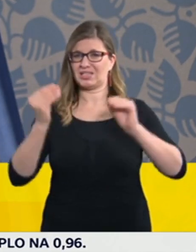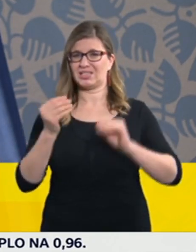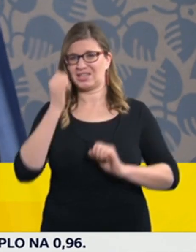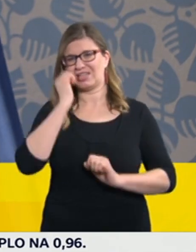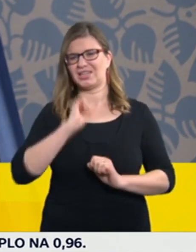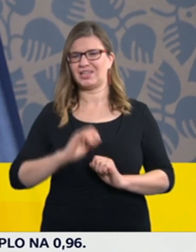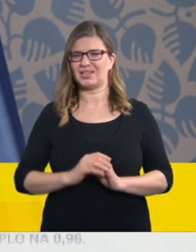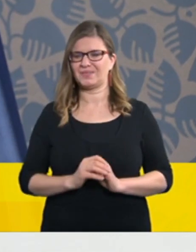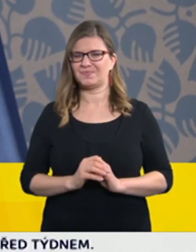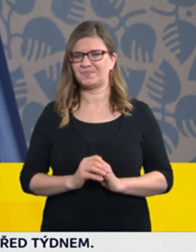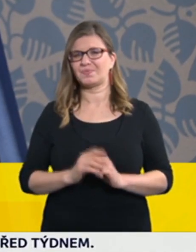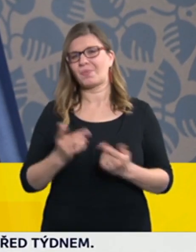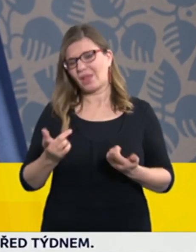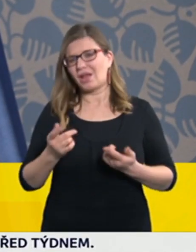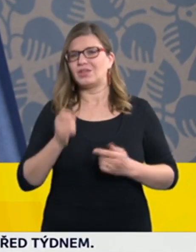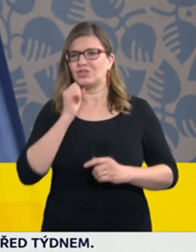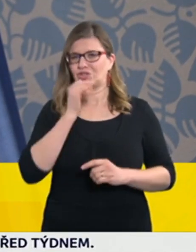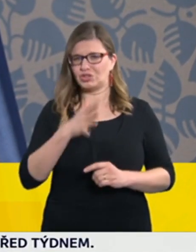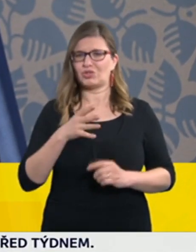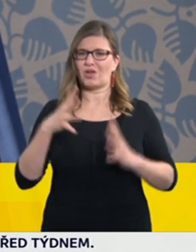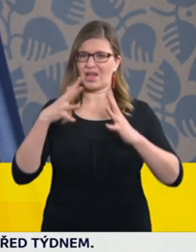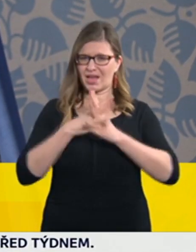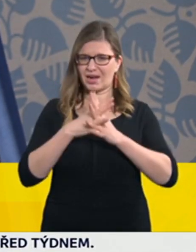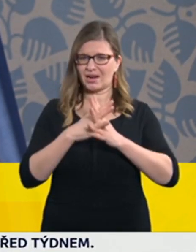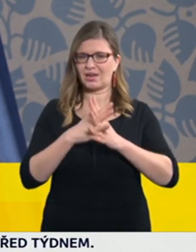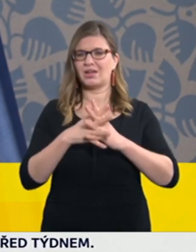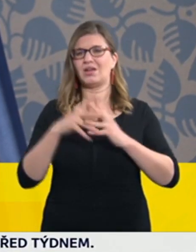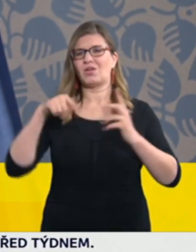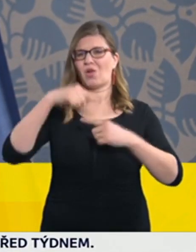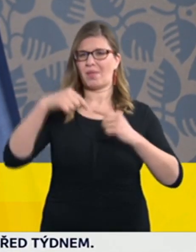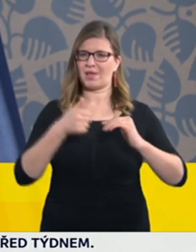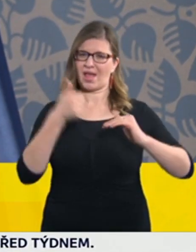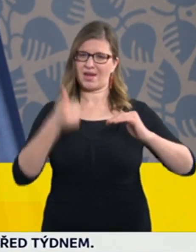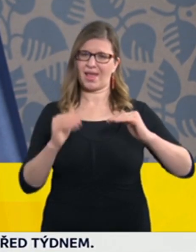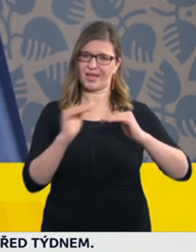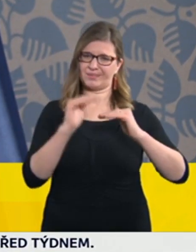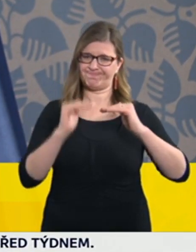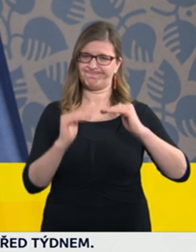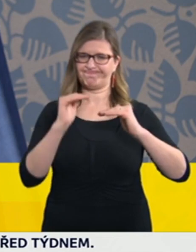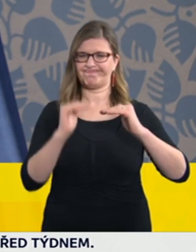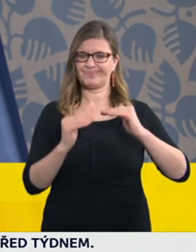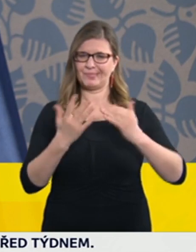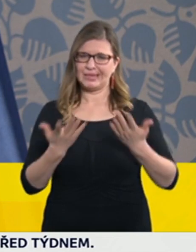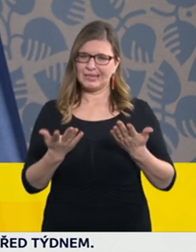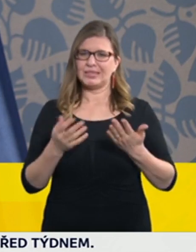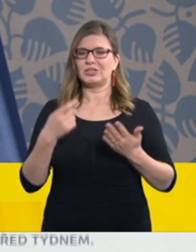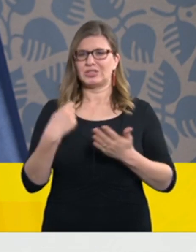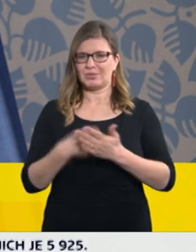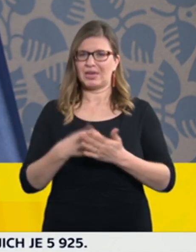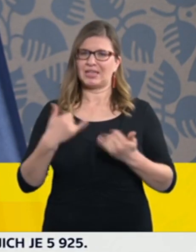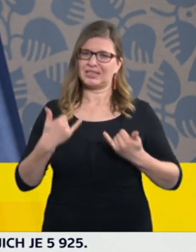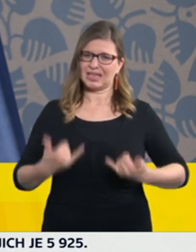reproduční číslo, které je kolem jedné, dává zapravdu tomu, že se vlastně brždění téměř